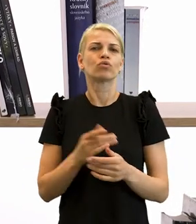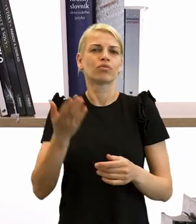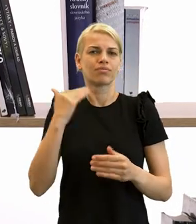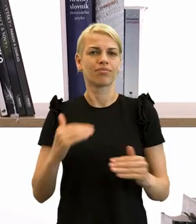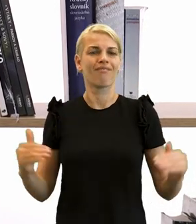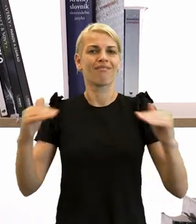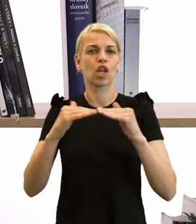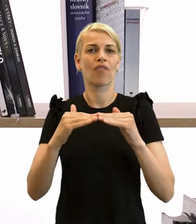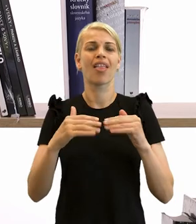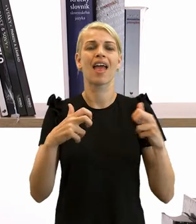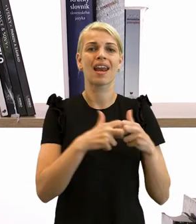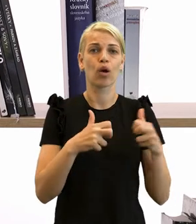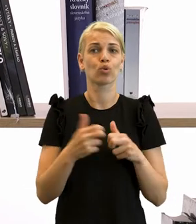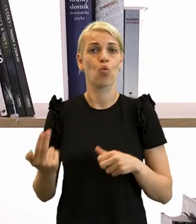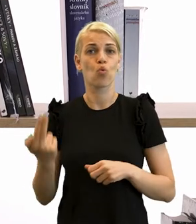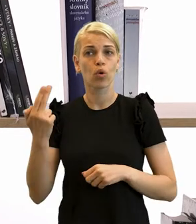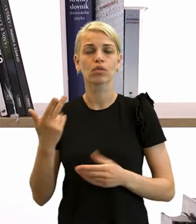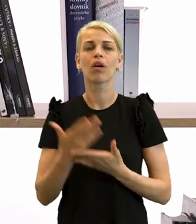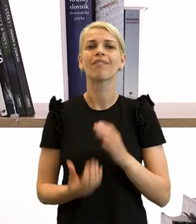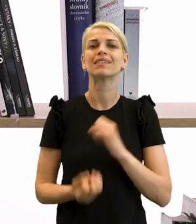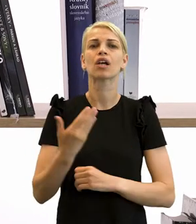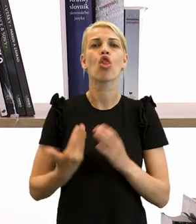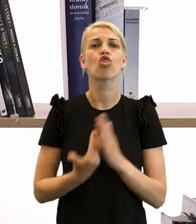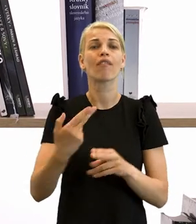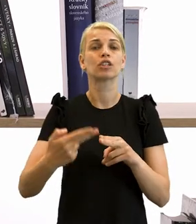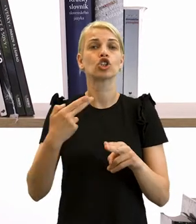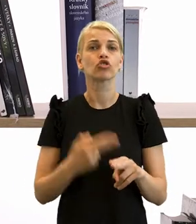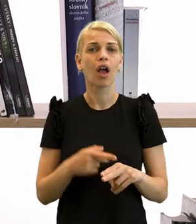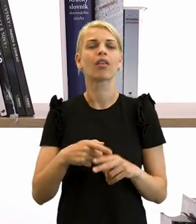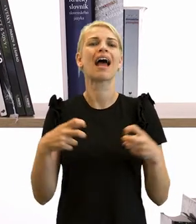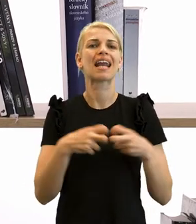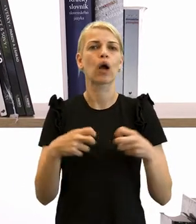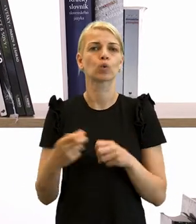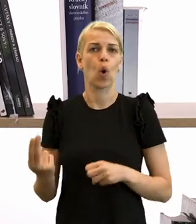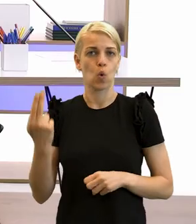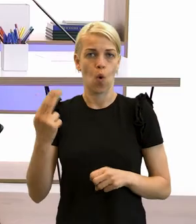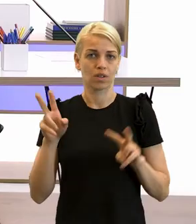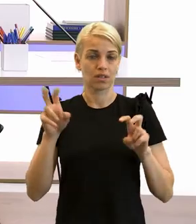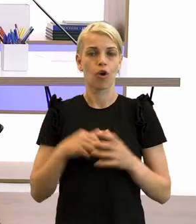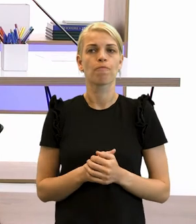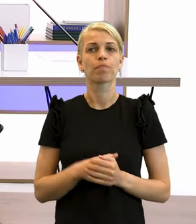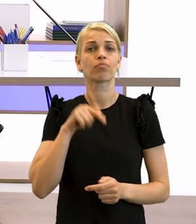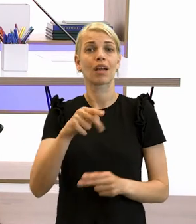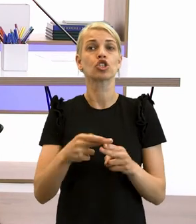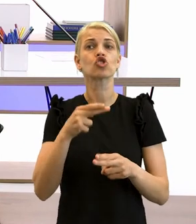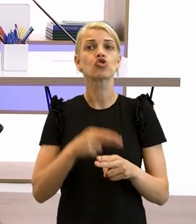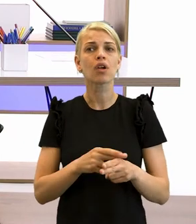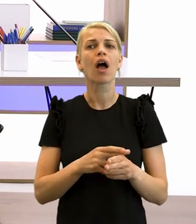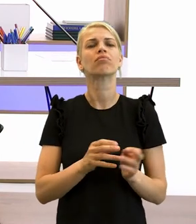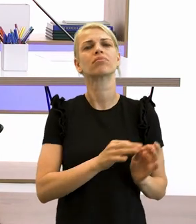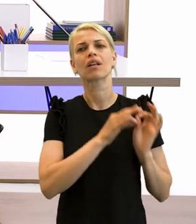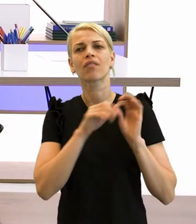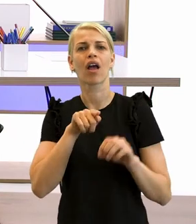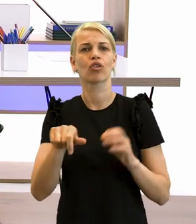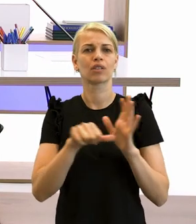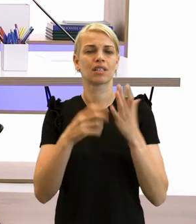Uhorska s Rakúskom, vzniklo úplne nový štát, ktorý sa nazýva Rakúsko-Uhorsko. Tento štát pretrval až do roku